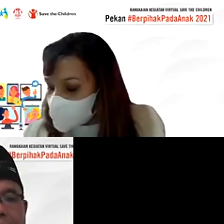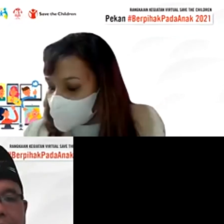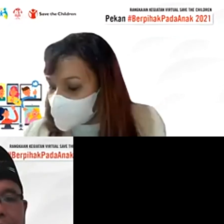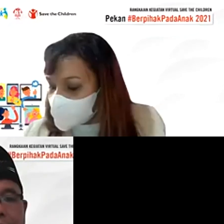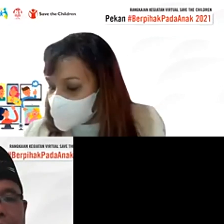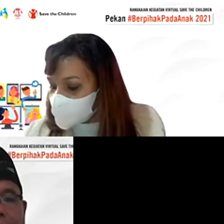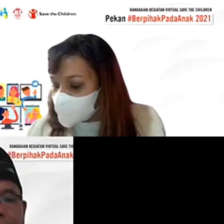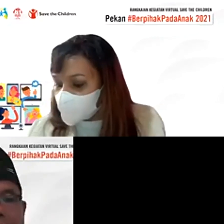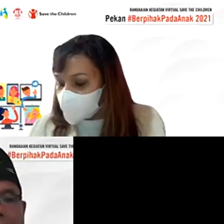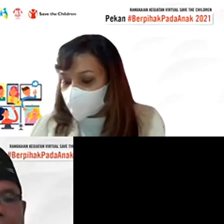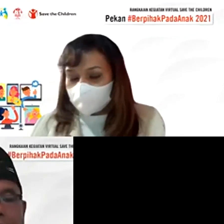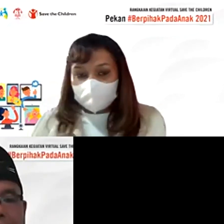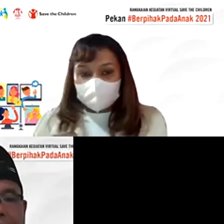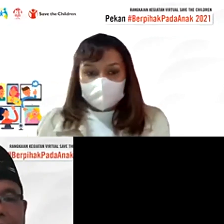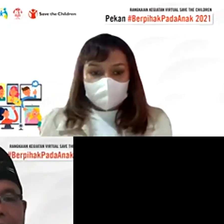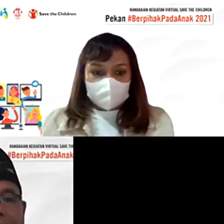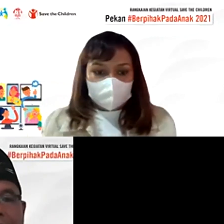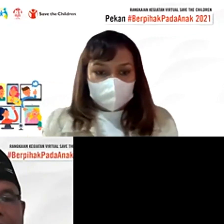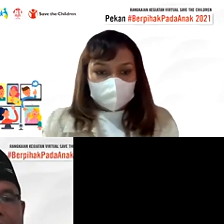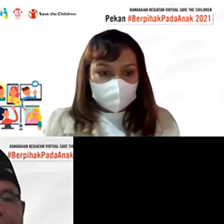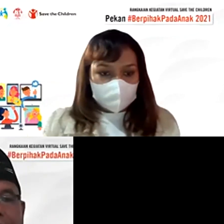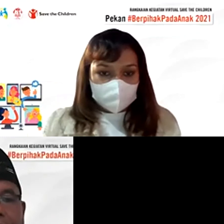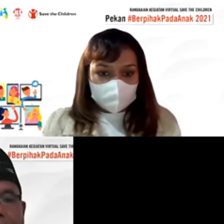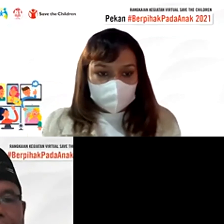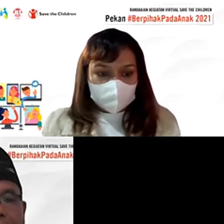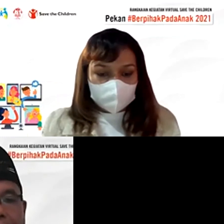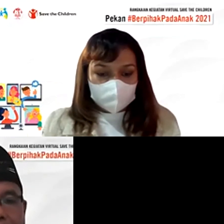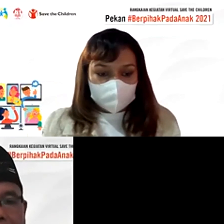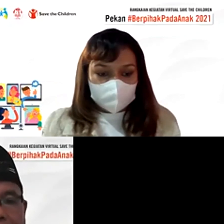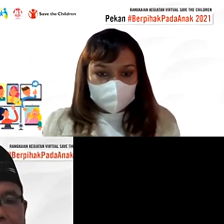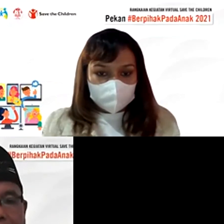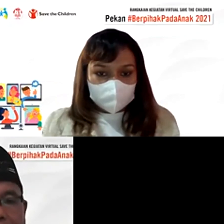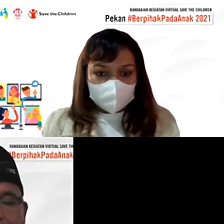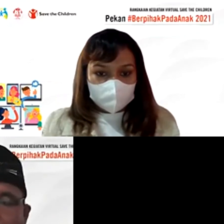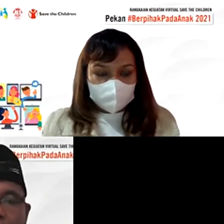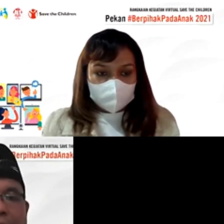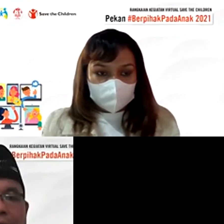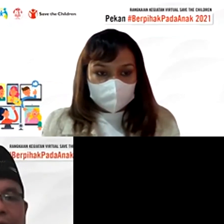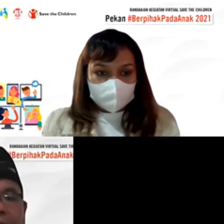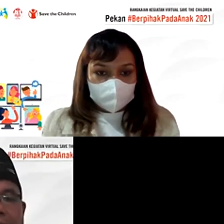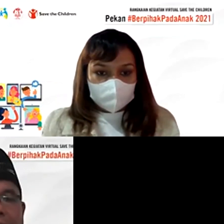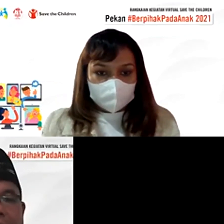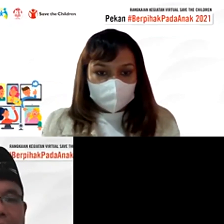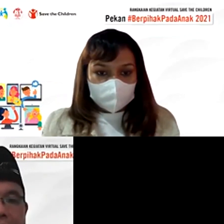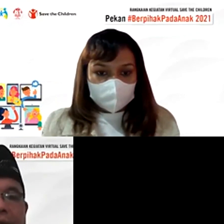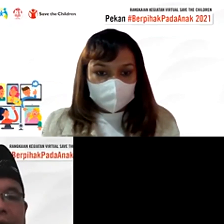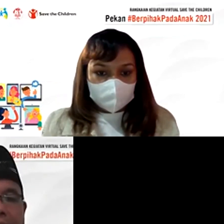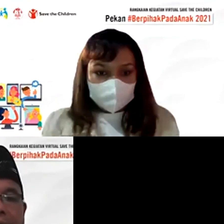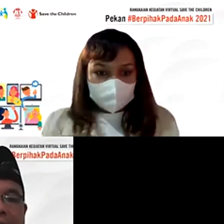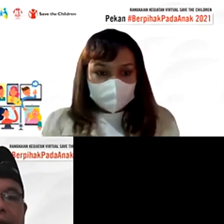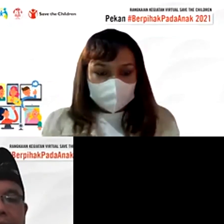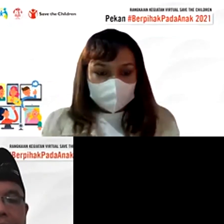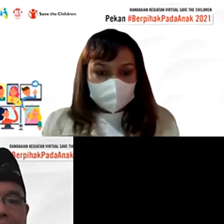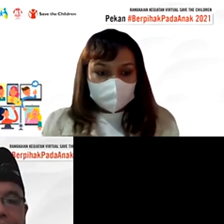ini sebagai suatu proses dalam menyelamatkan semua orang tentunya demikian